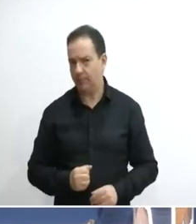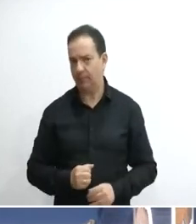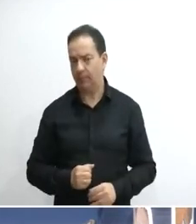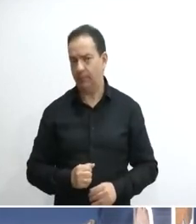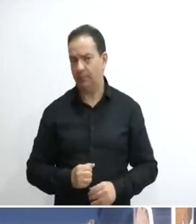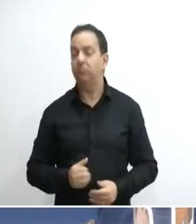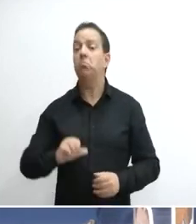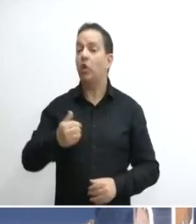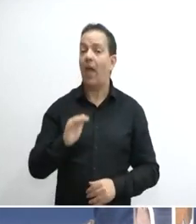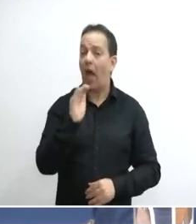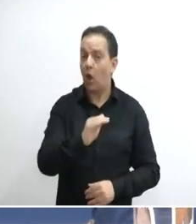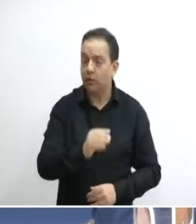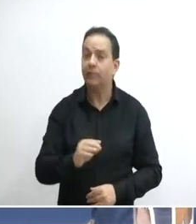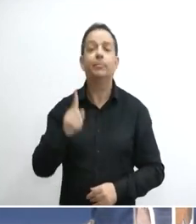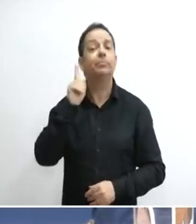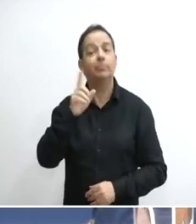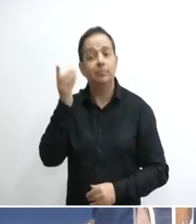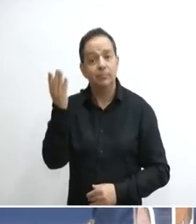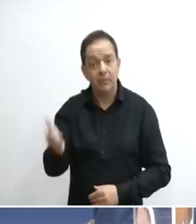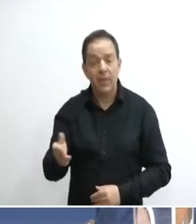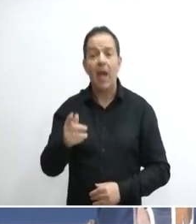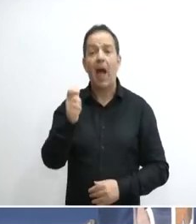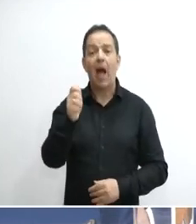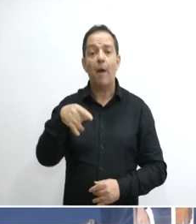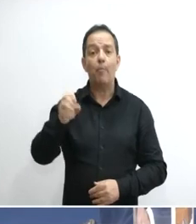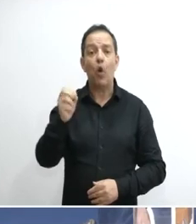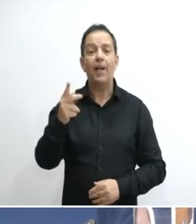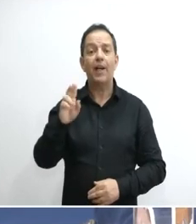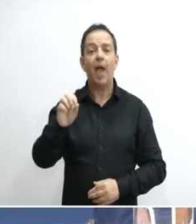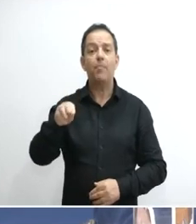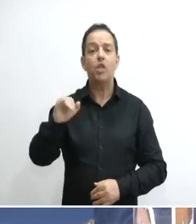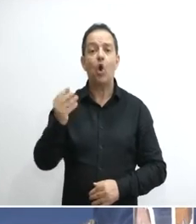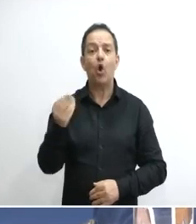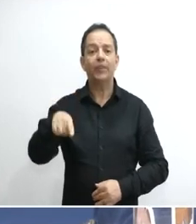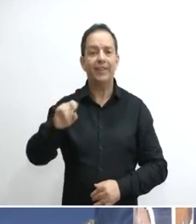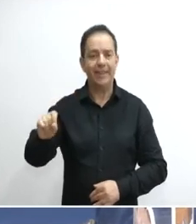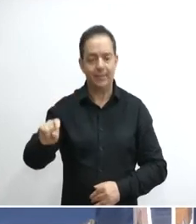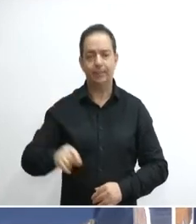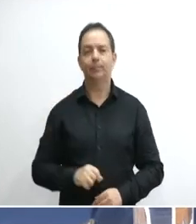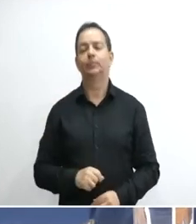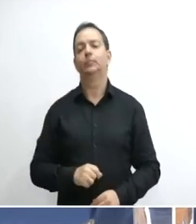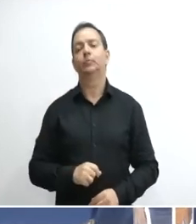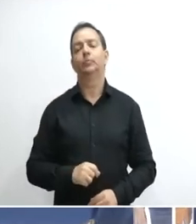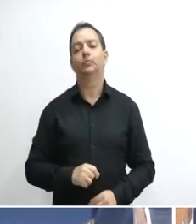Πρώτη ερώτηση από την κυρία Αποκρεμιώτη από το boomnews.gr.